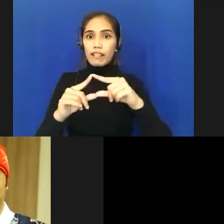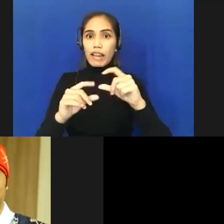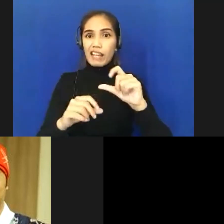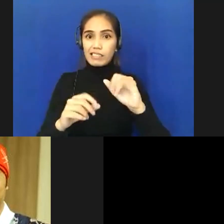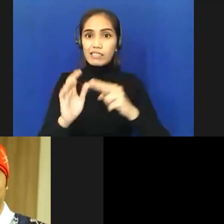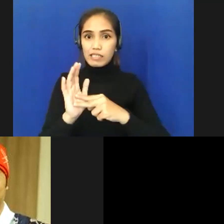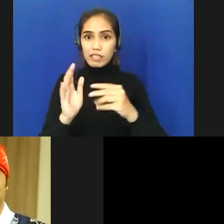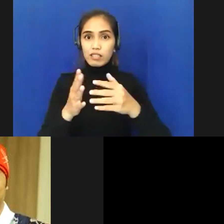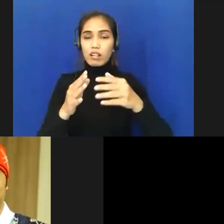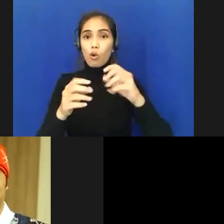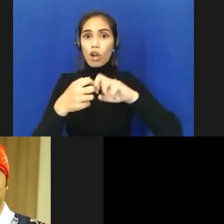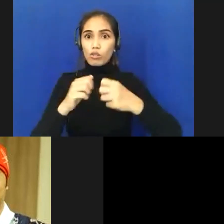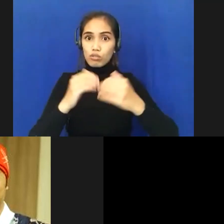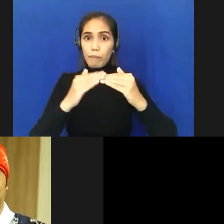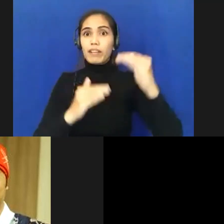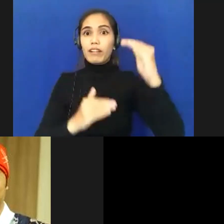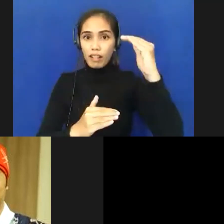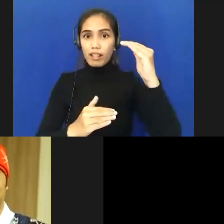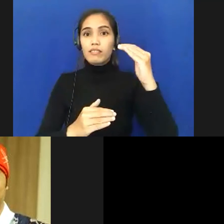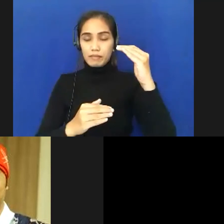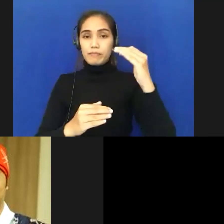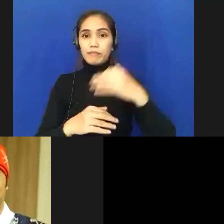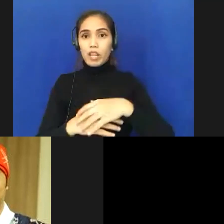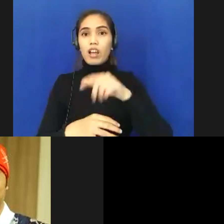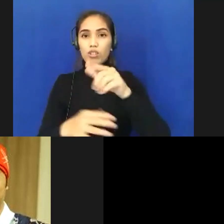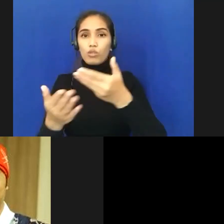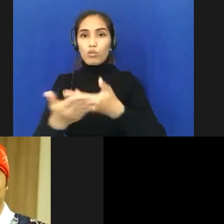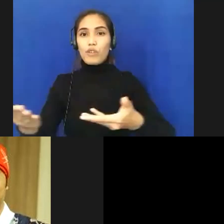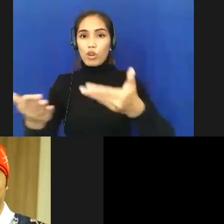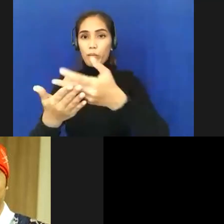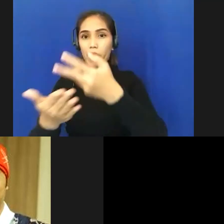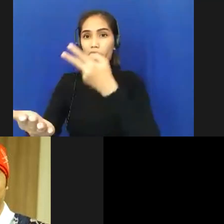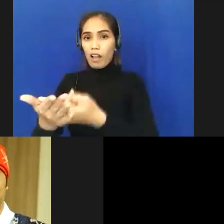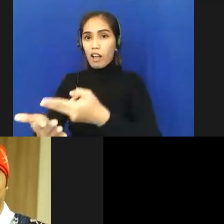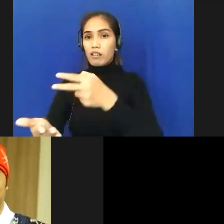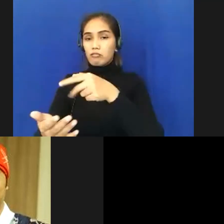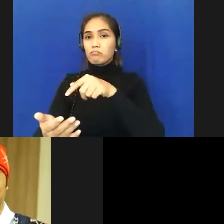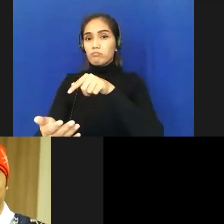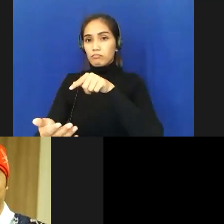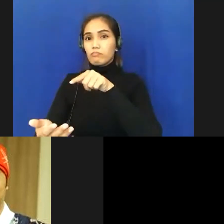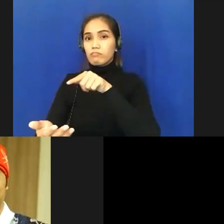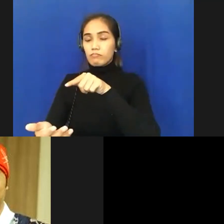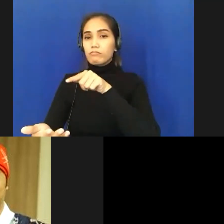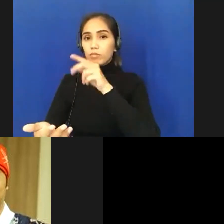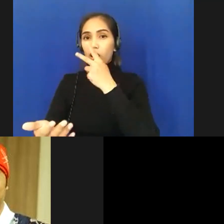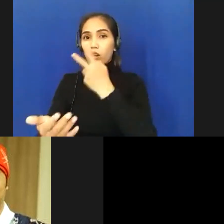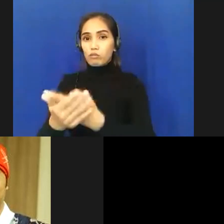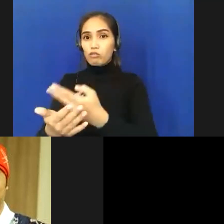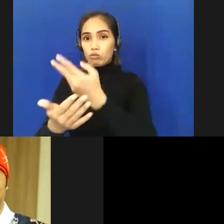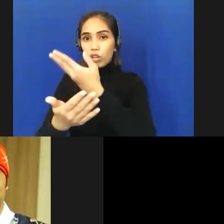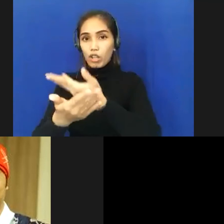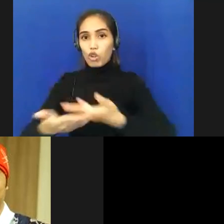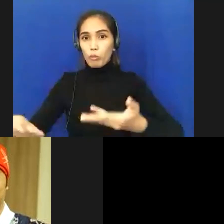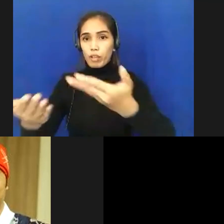fenomena yang terjadi di kebanyakan daerah orang menganggap COVID itu sesuatu yang apa ya